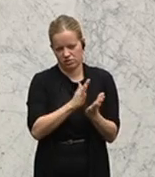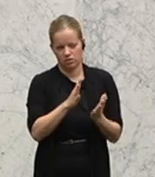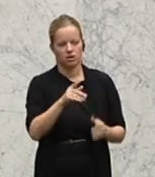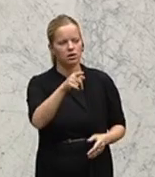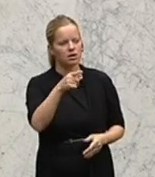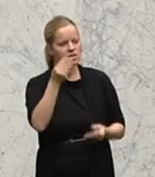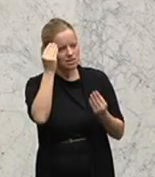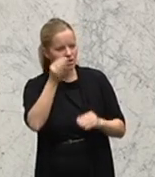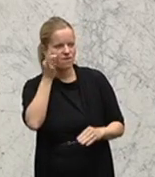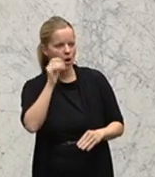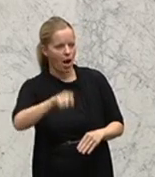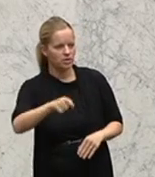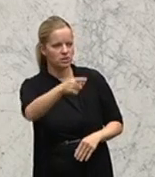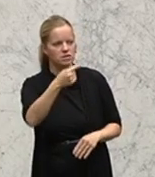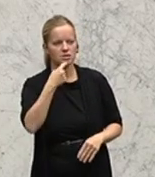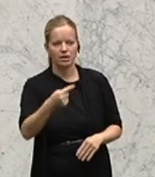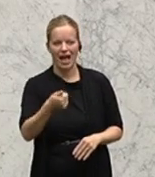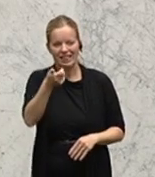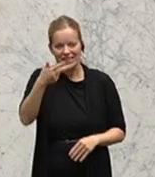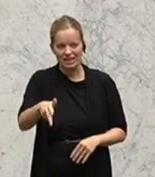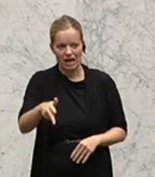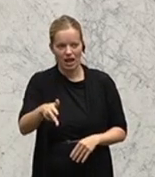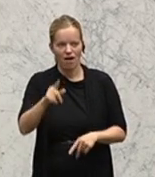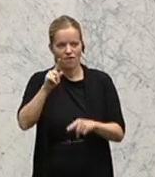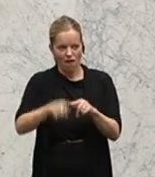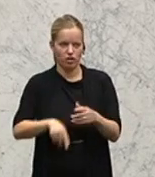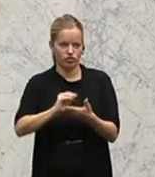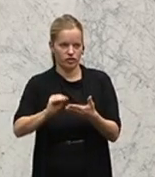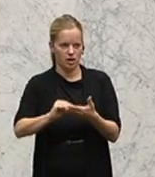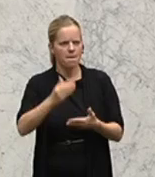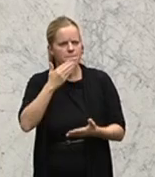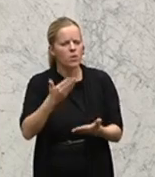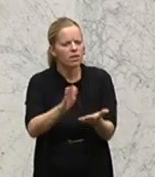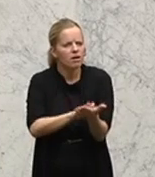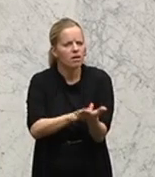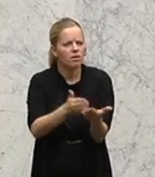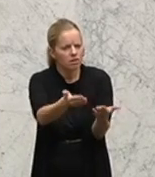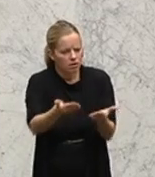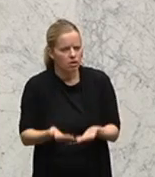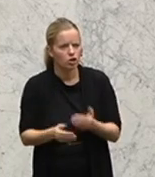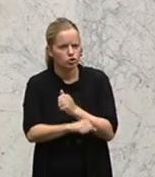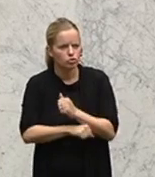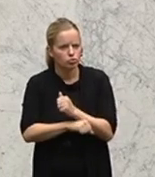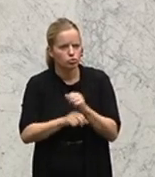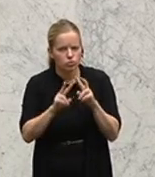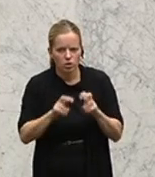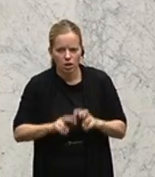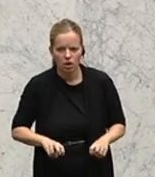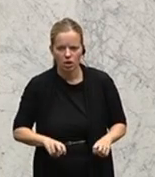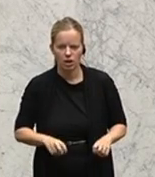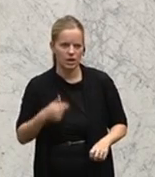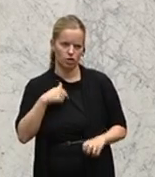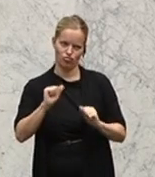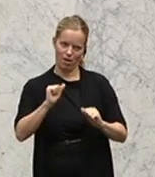dass ein Drittel falsch verschrieben ist, ich hätte gern die Studie gehabt, ich lese sehr viel. Die Abgeordnete Schittenhelm ist